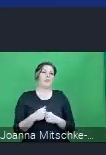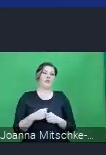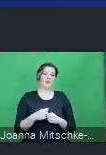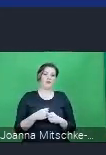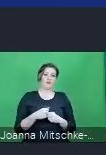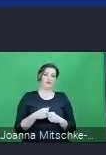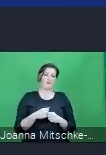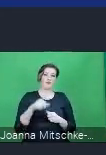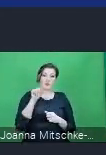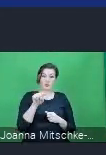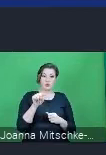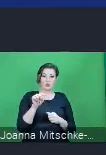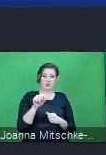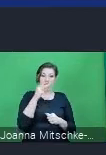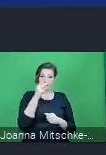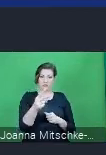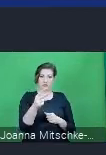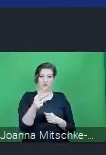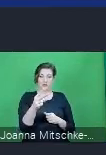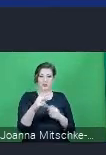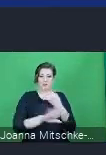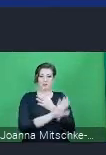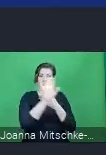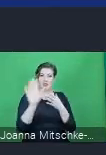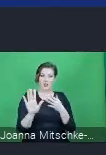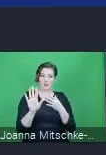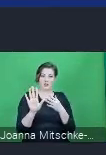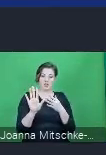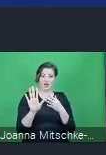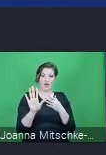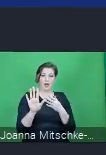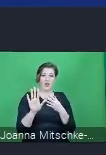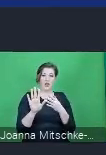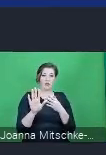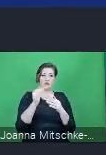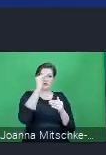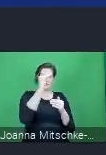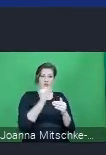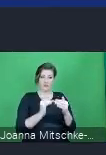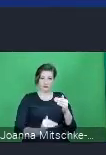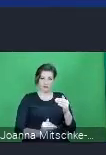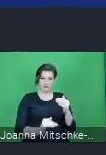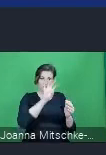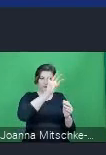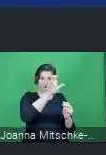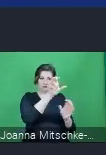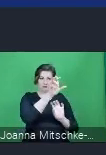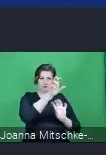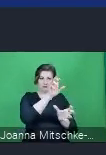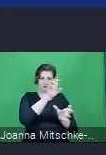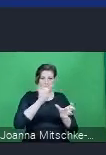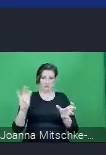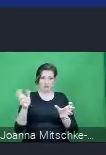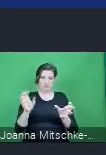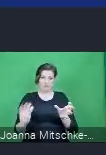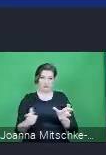Tutaj macie Państwo slajd, który właśnie grupuje i kataloguje dane i informacje o budynkach, które będą gromadzone